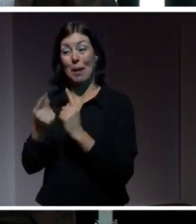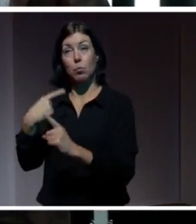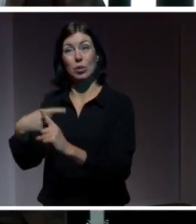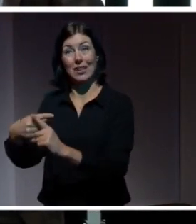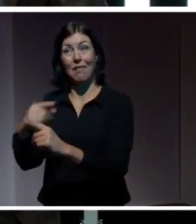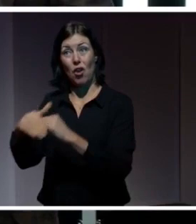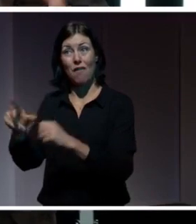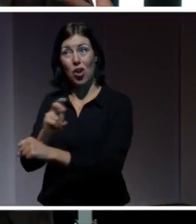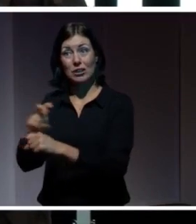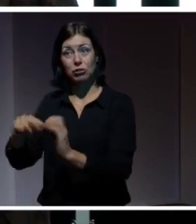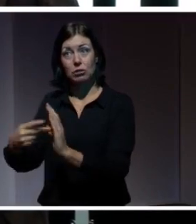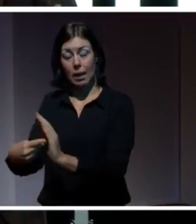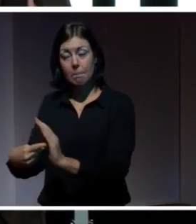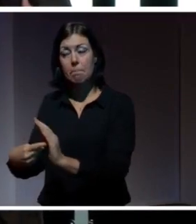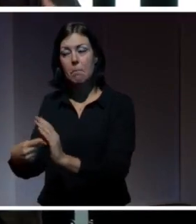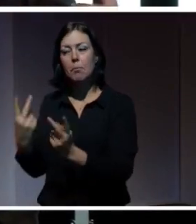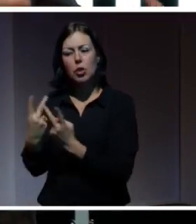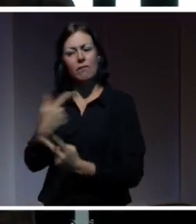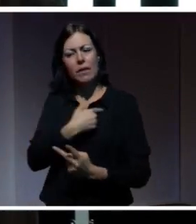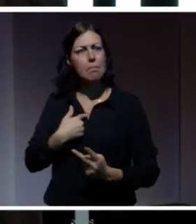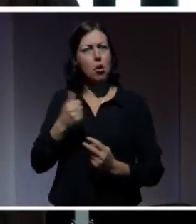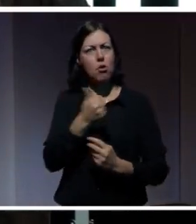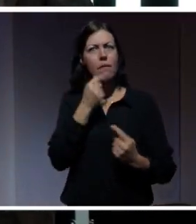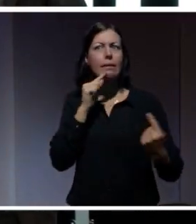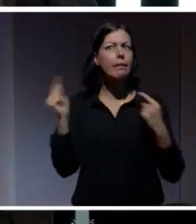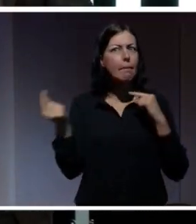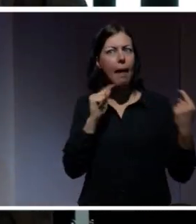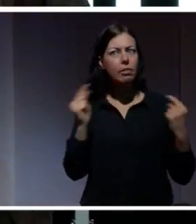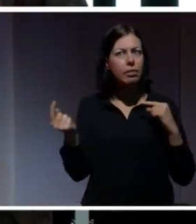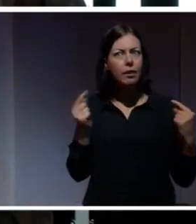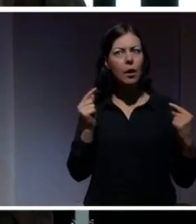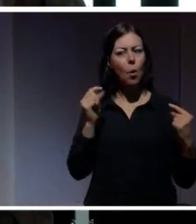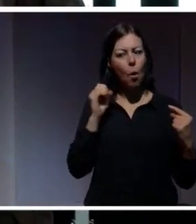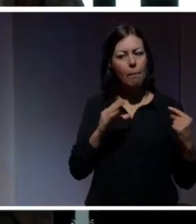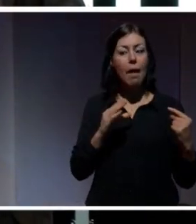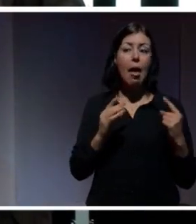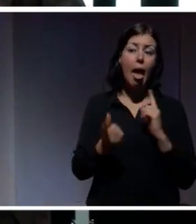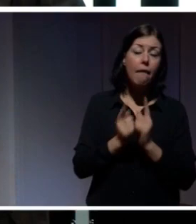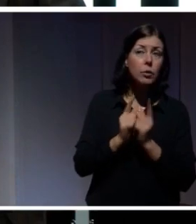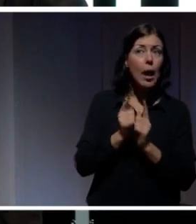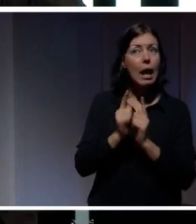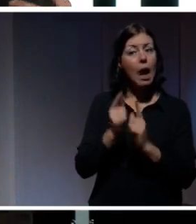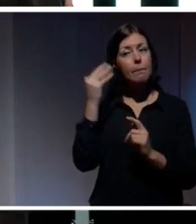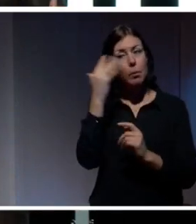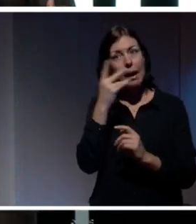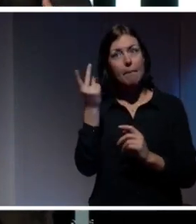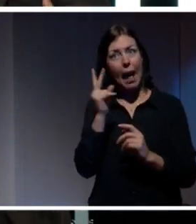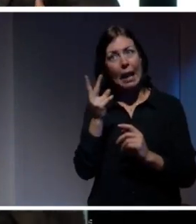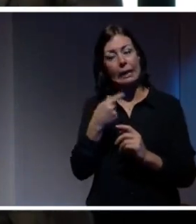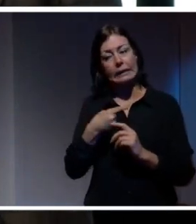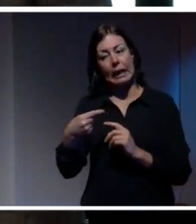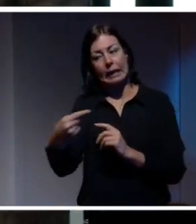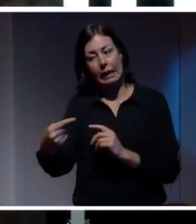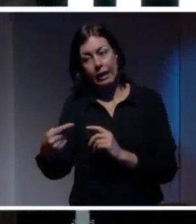övervakningssystem. Och då behöver vi också ha debatten om de eventuella problemen eller avviktssiderna som följer.